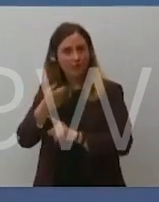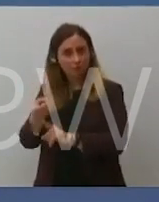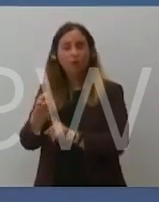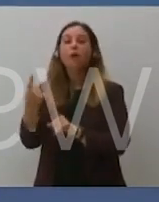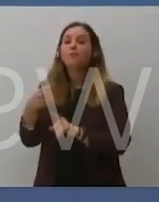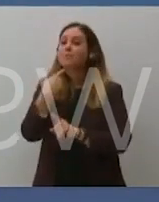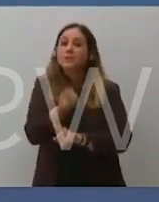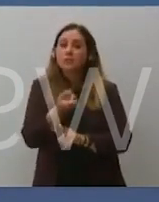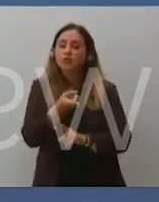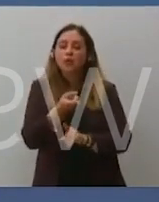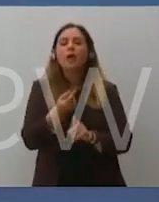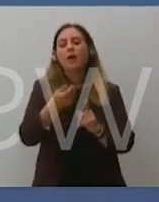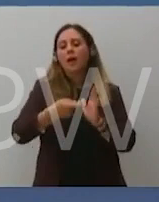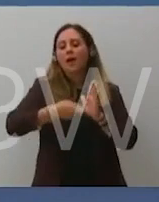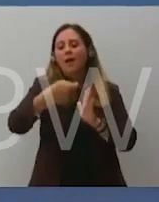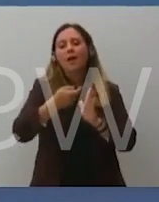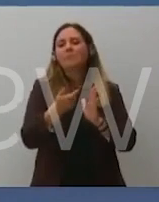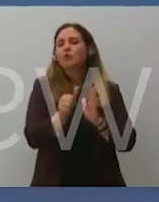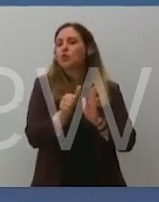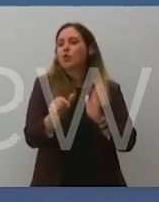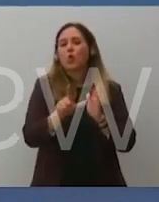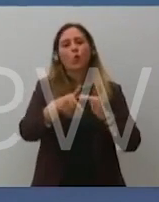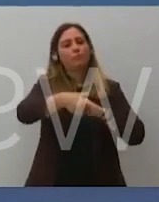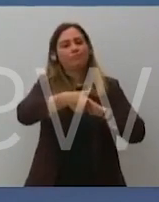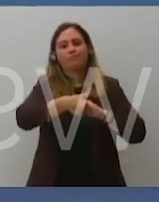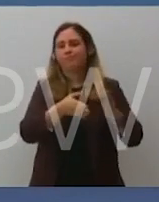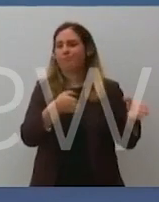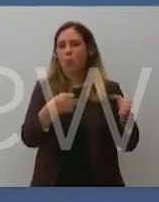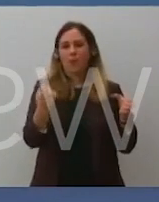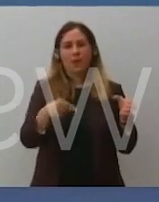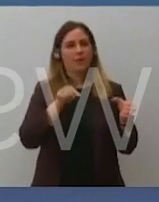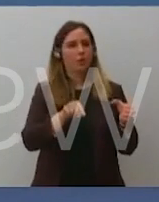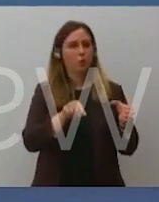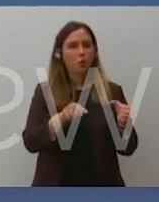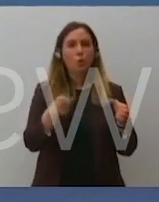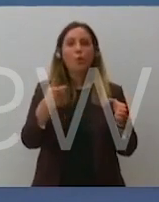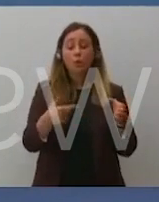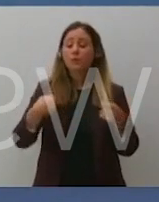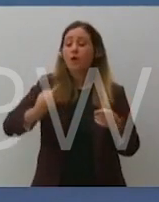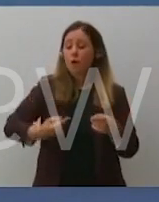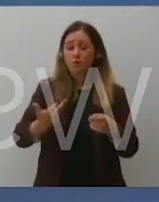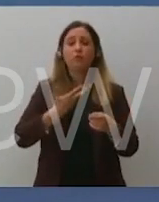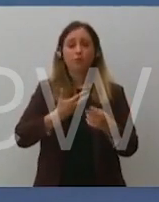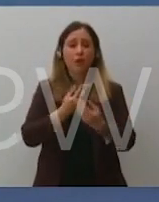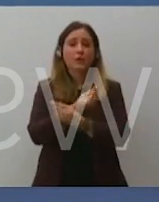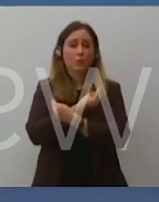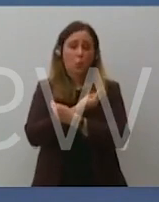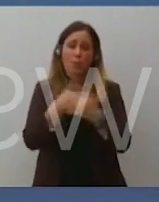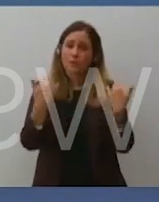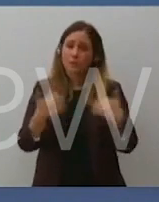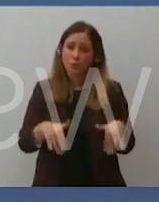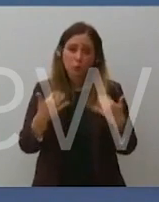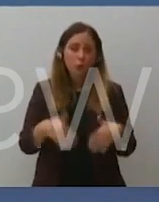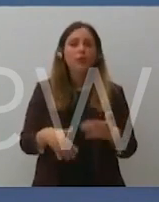rimbalzi di prezzi temporanei. Perché? Perché ancora vediamo tanta disoccupazione, vediamo che la